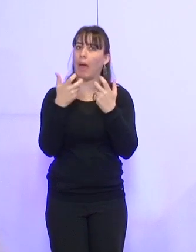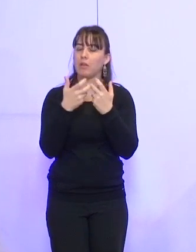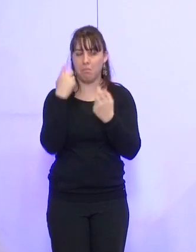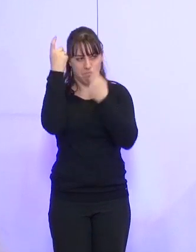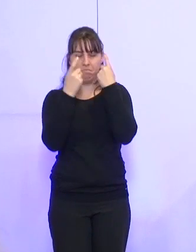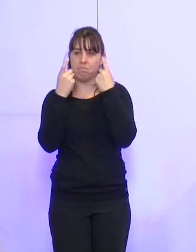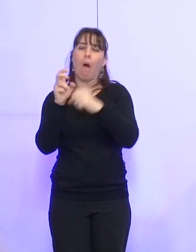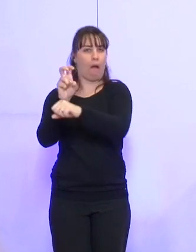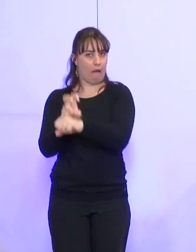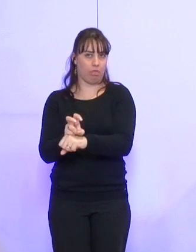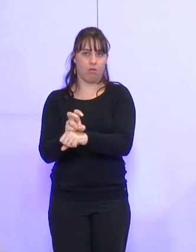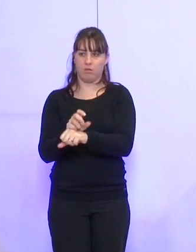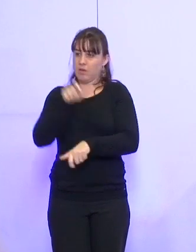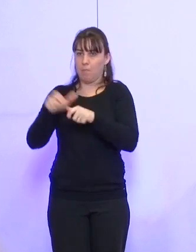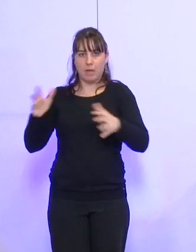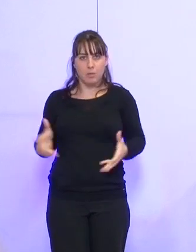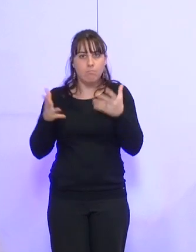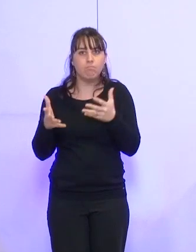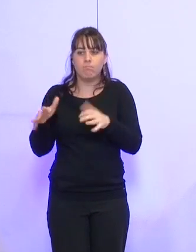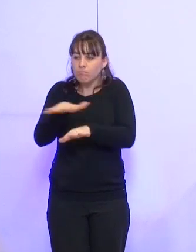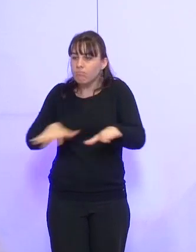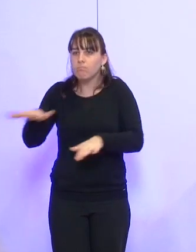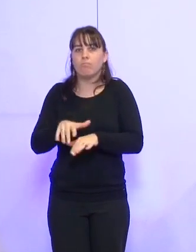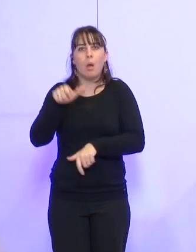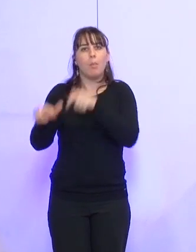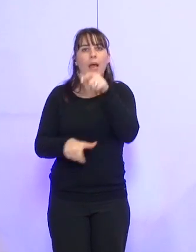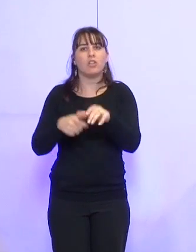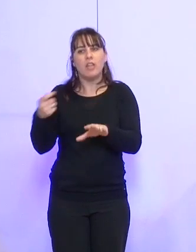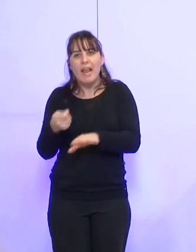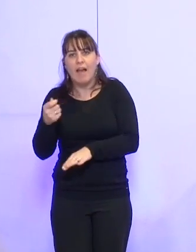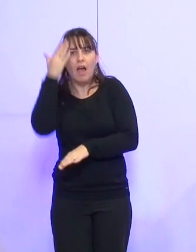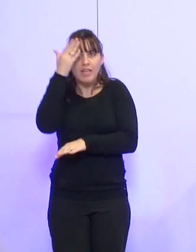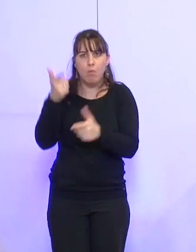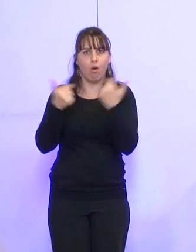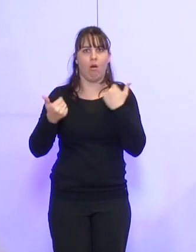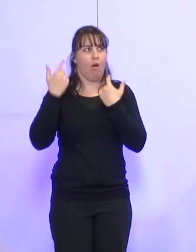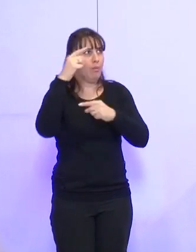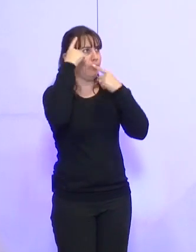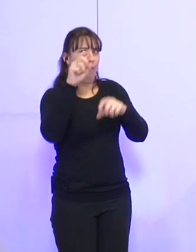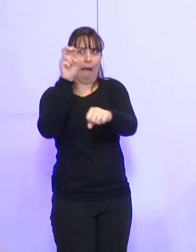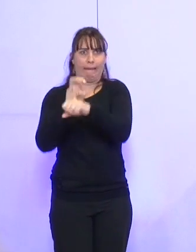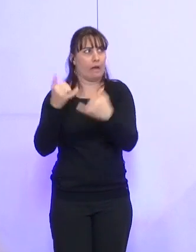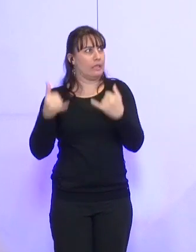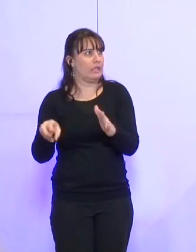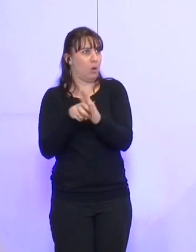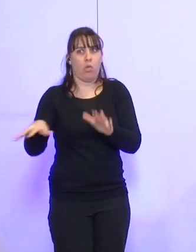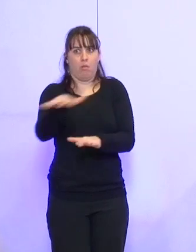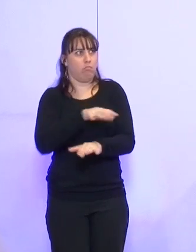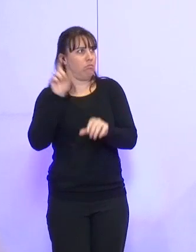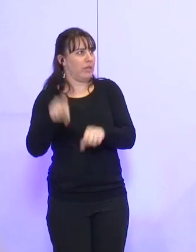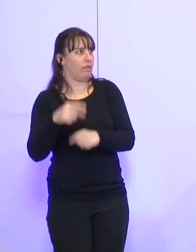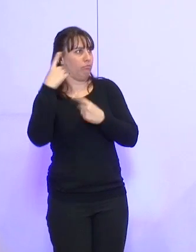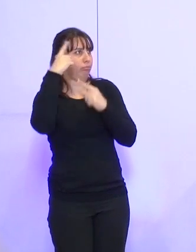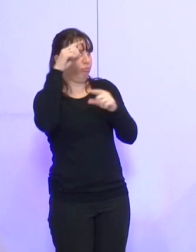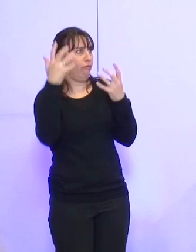Et il y a finalement une mobilisation des acteurs locaux, des éleveurs, des acteurs économiques, pour conserver un abattoir sur le territoire de l'agglomération,